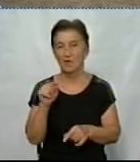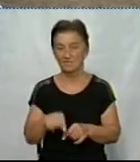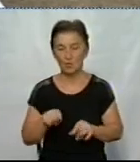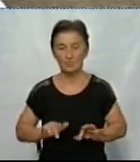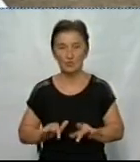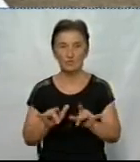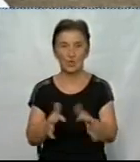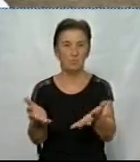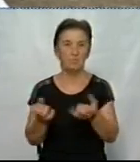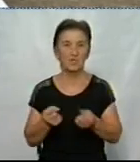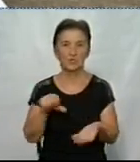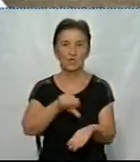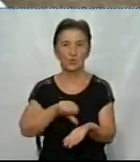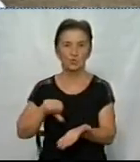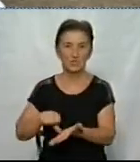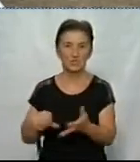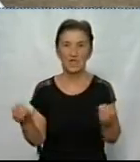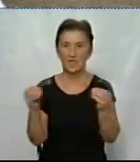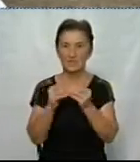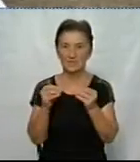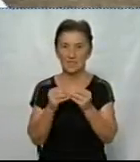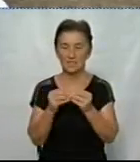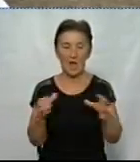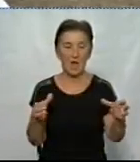приймають участь 10 команд.